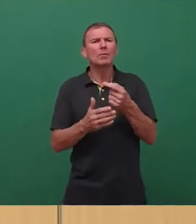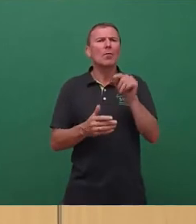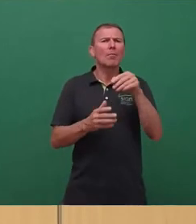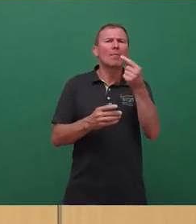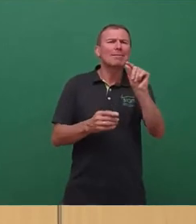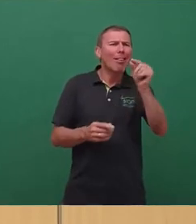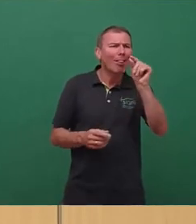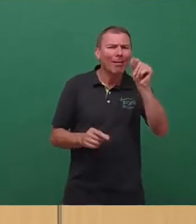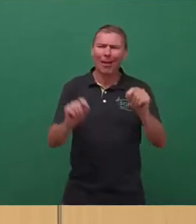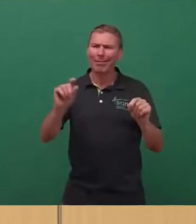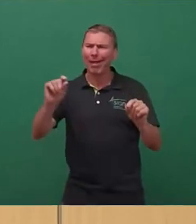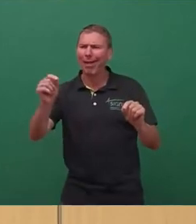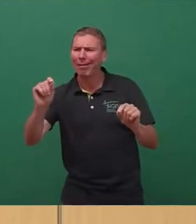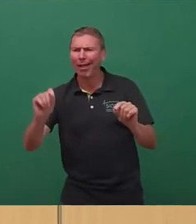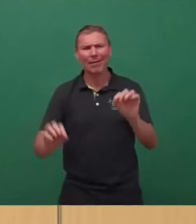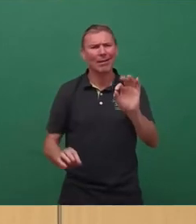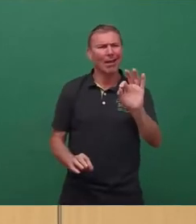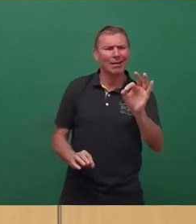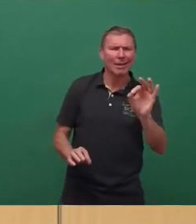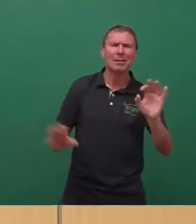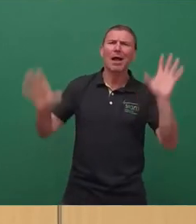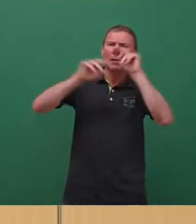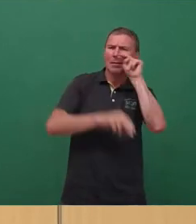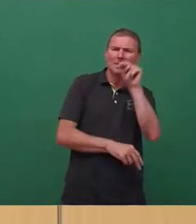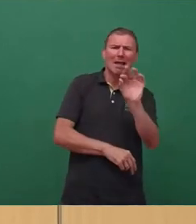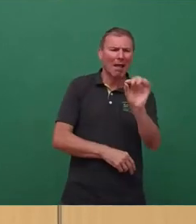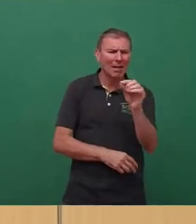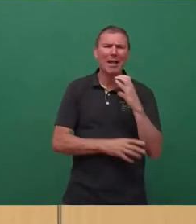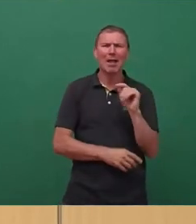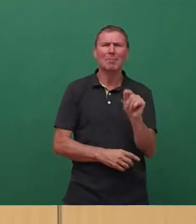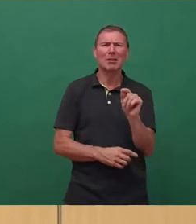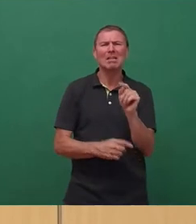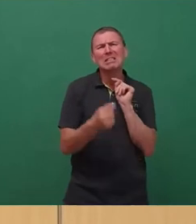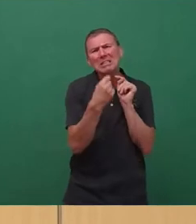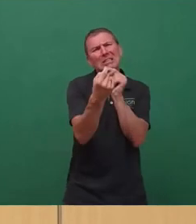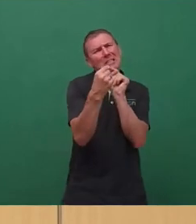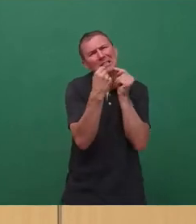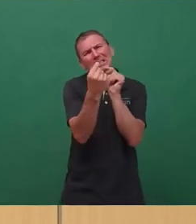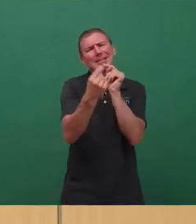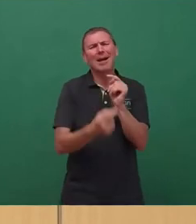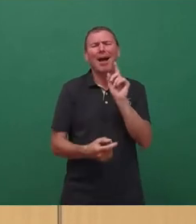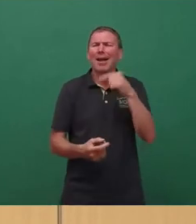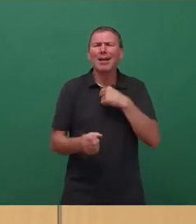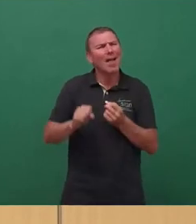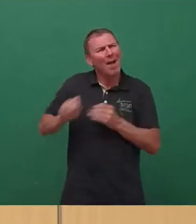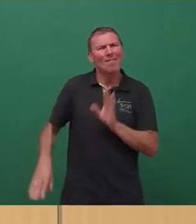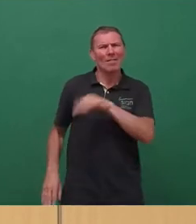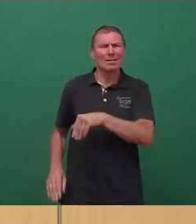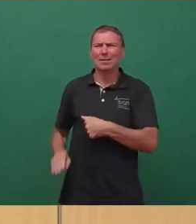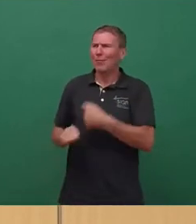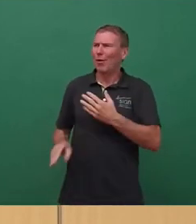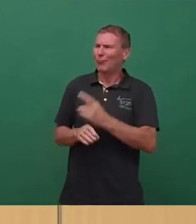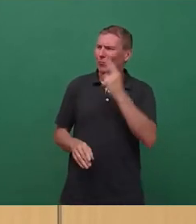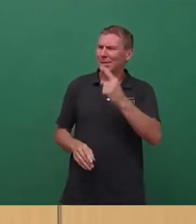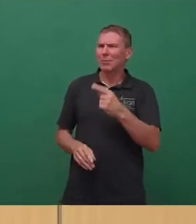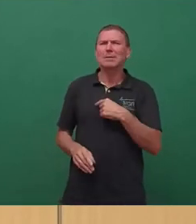in der Gesamtschau wirklich kleinen Betrag sparen können. Hätten wir es schon vorher gewusst, ich